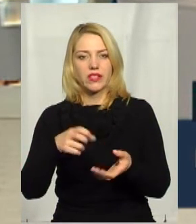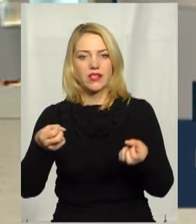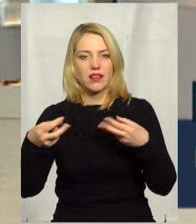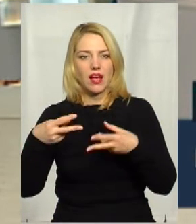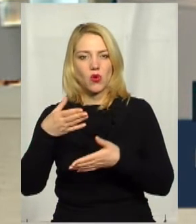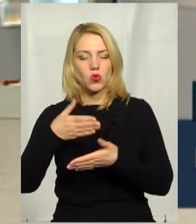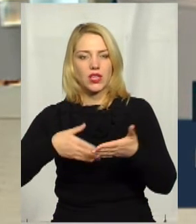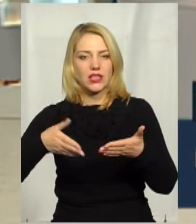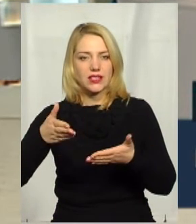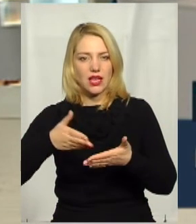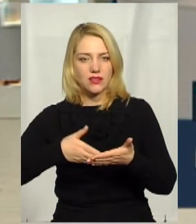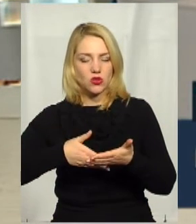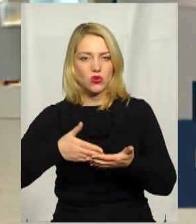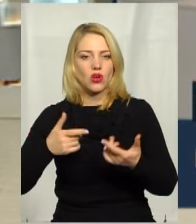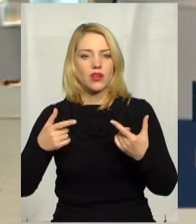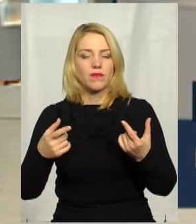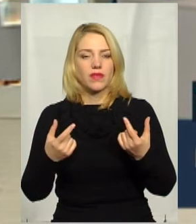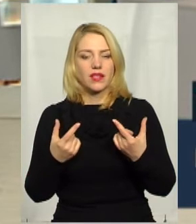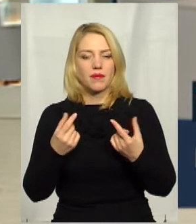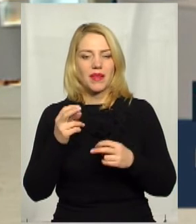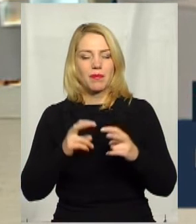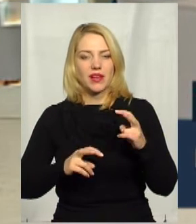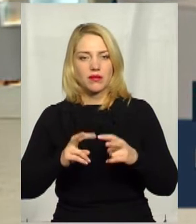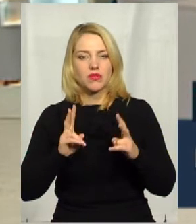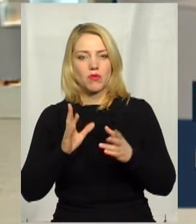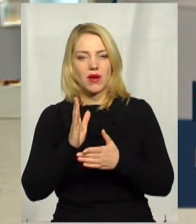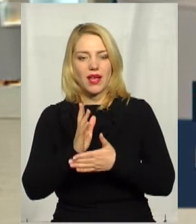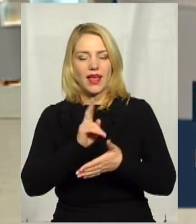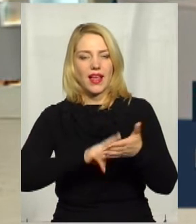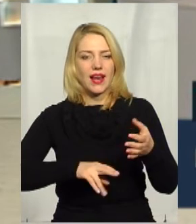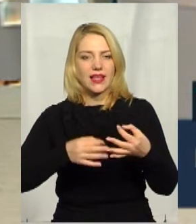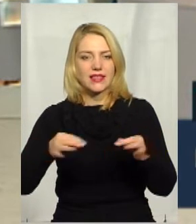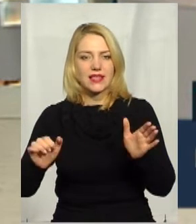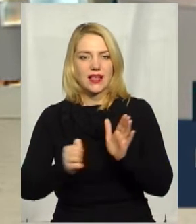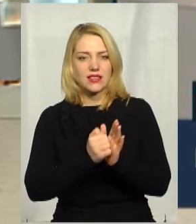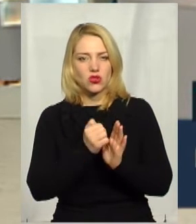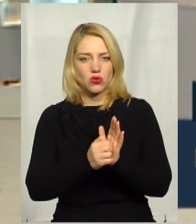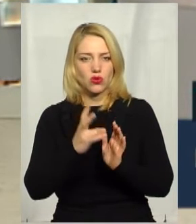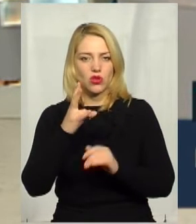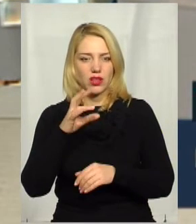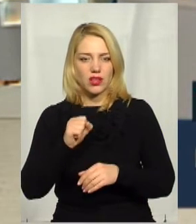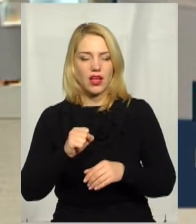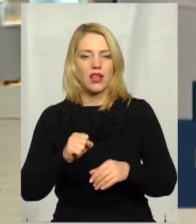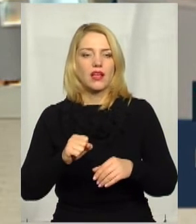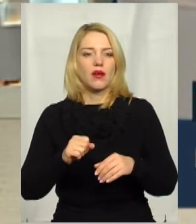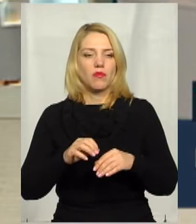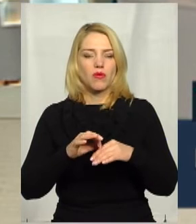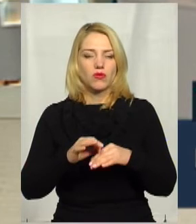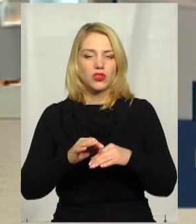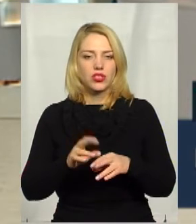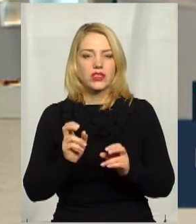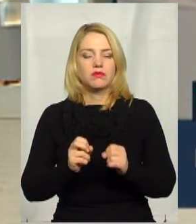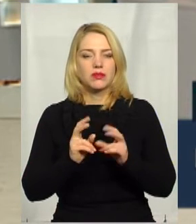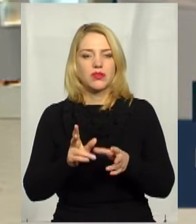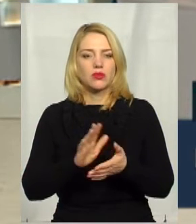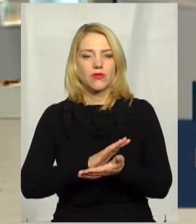підприємств, які мають ліцензію на операцію у сфері споводження з небезпечними відходами, які мають